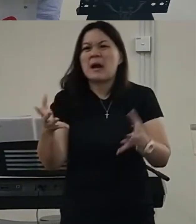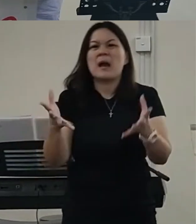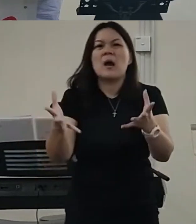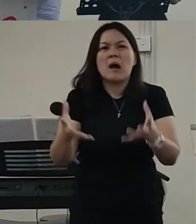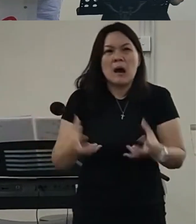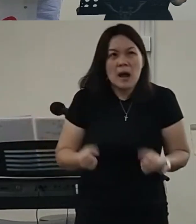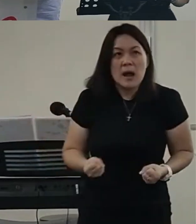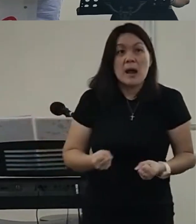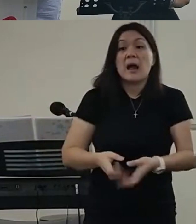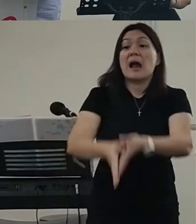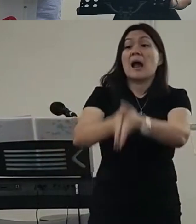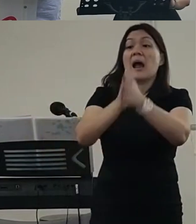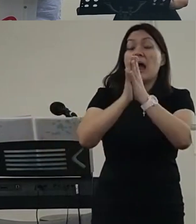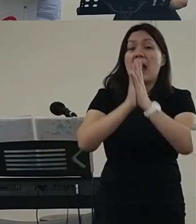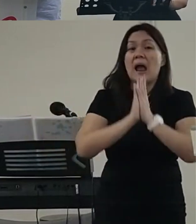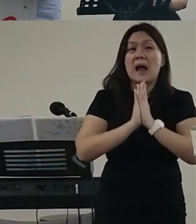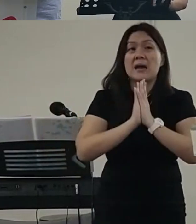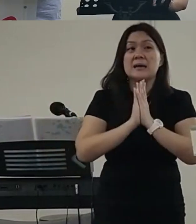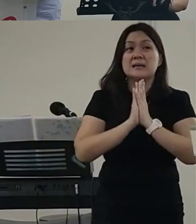享受那个成果而已